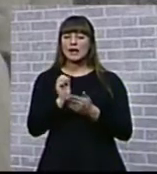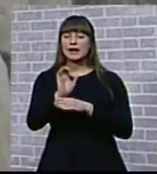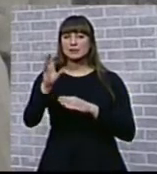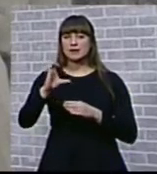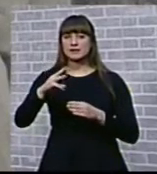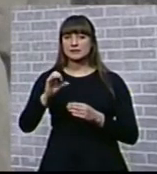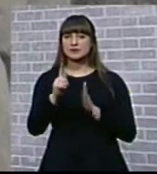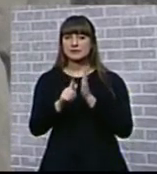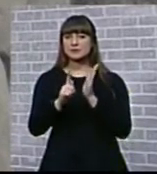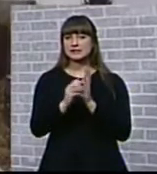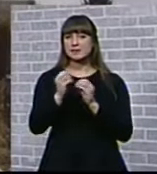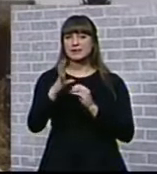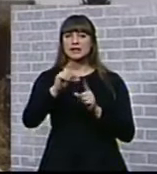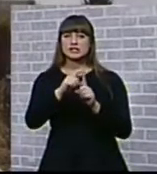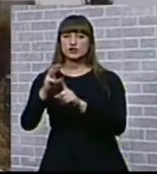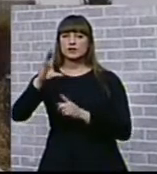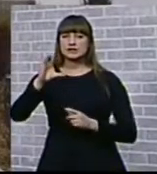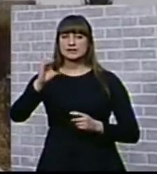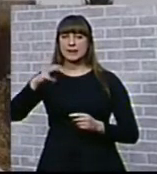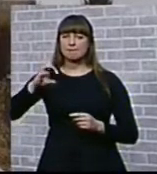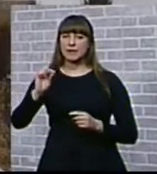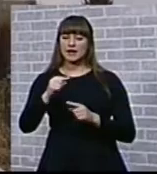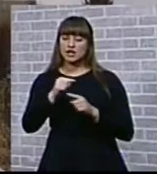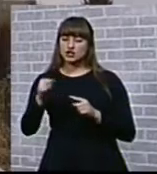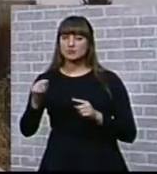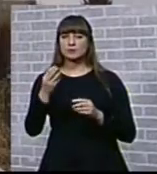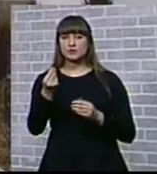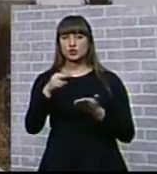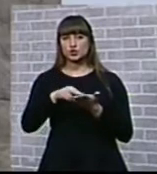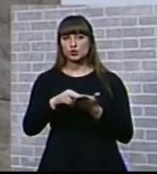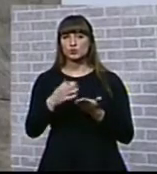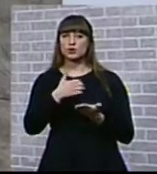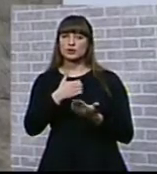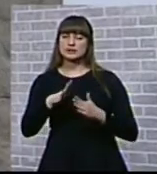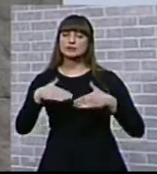7715 со словом «Самбек» и через пробел с суммой пожертвования.